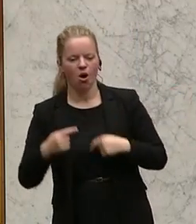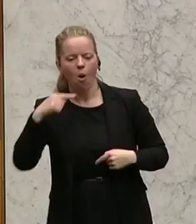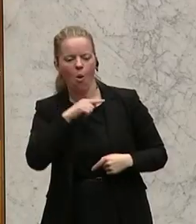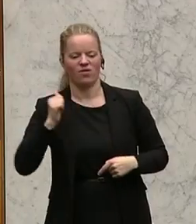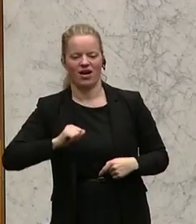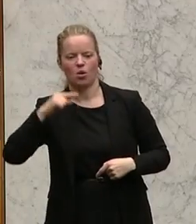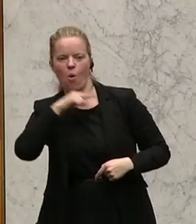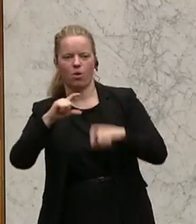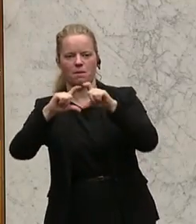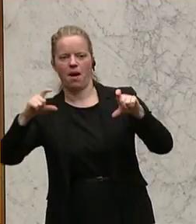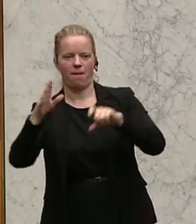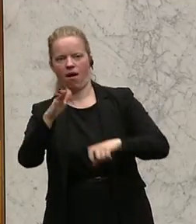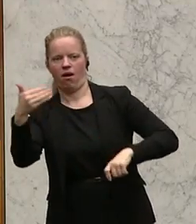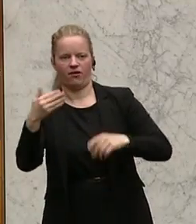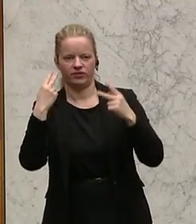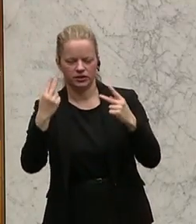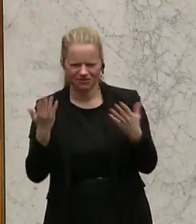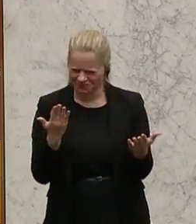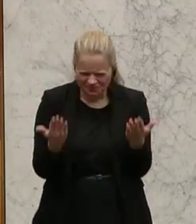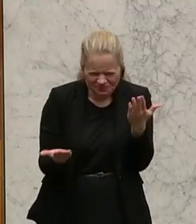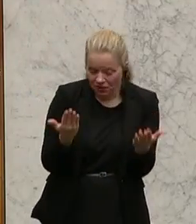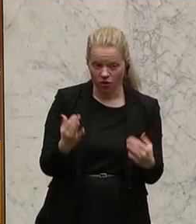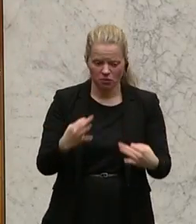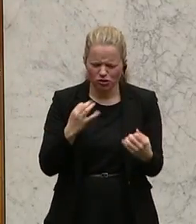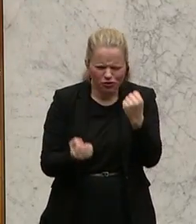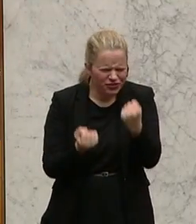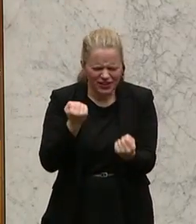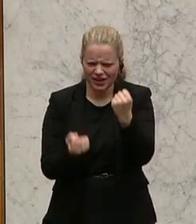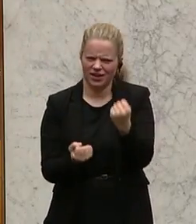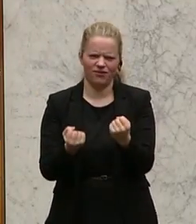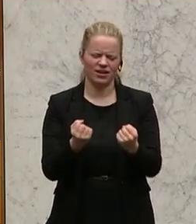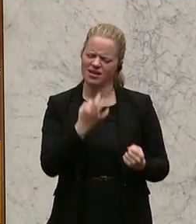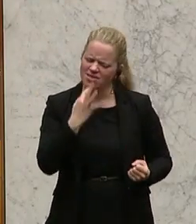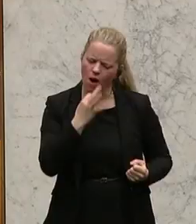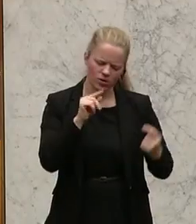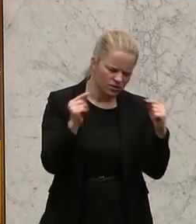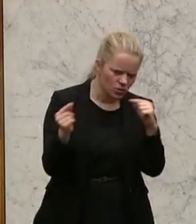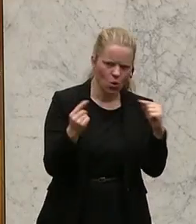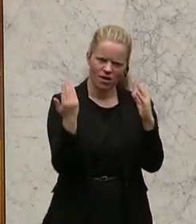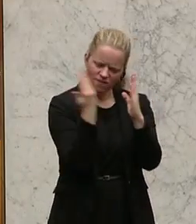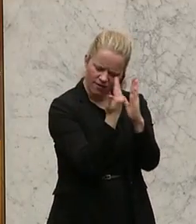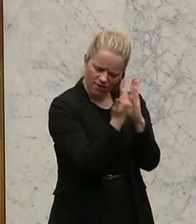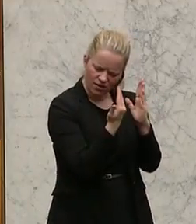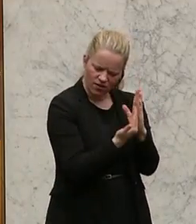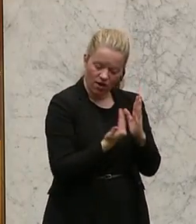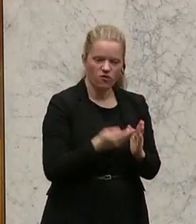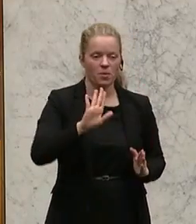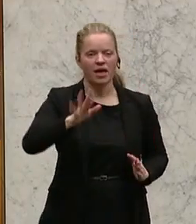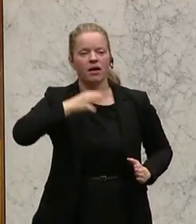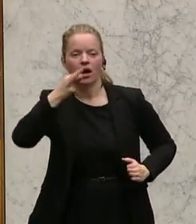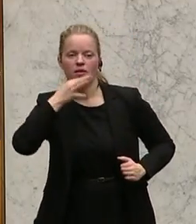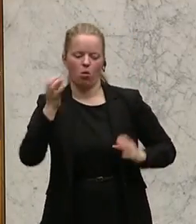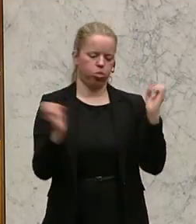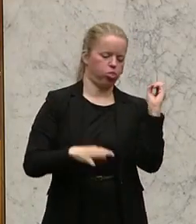differenzierte, eine wirkliche, eine auf Fakten basierte Diskussion zu führen, wenn in Ihren Reden alles einfach